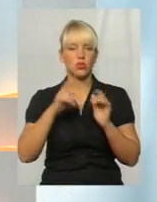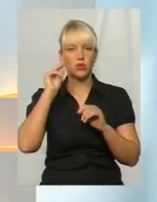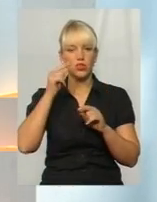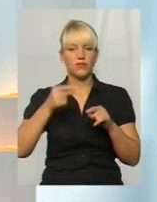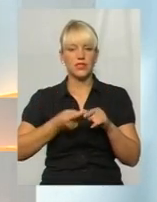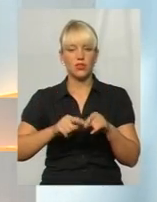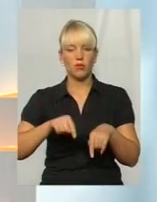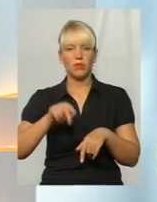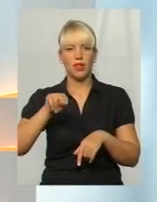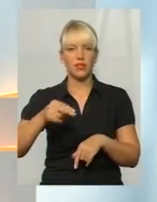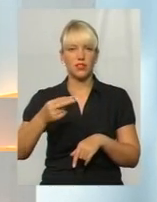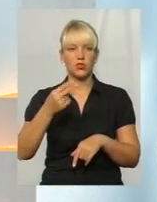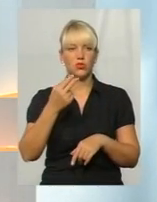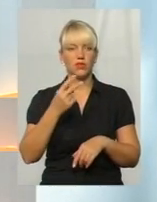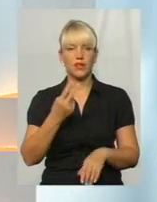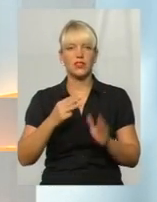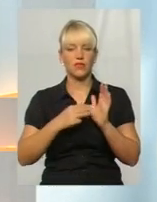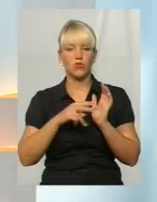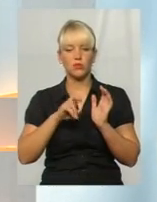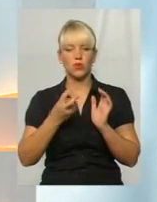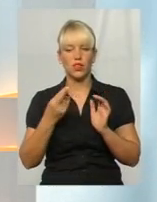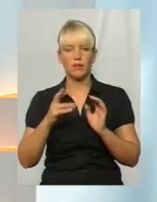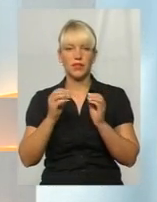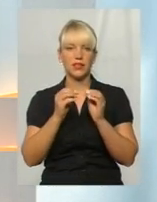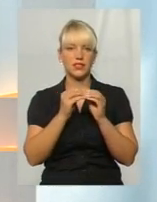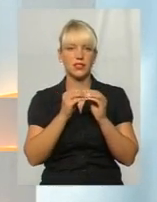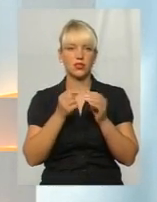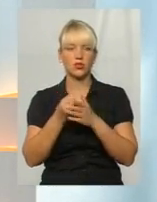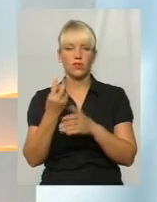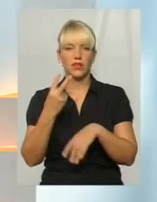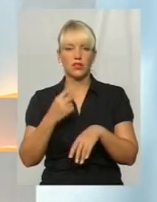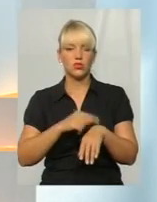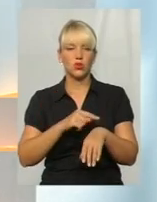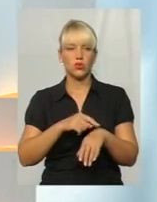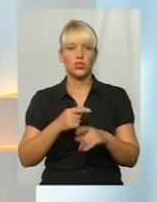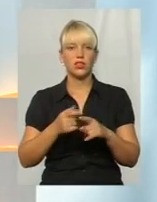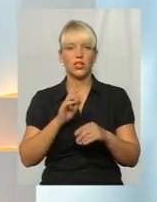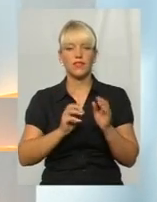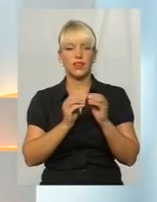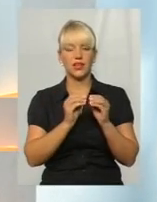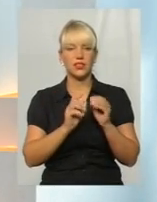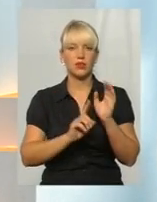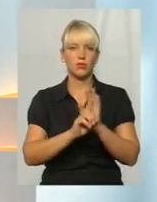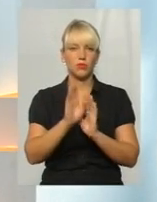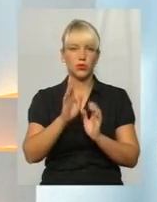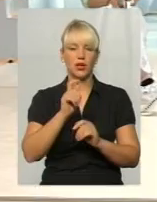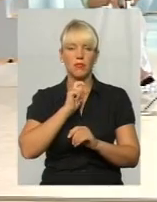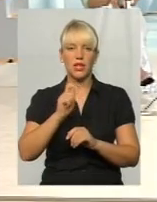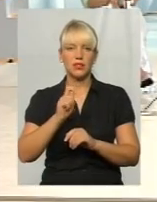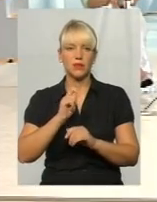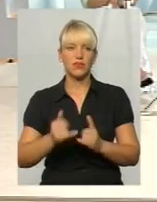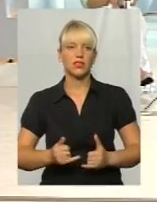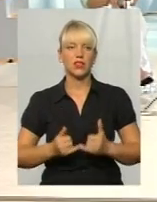п'ятницю, 28 липня з 10 до 12 години. У 10 буде прес-брифінг для журналістів. Де це буде